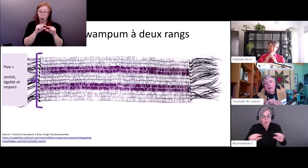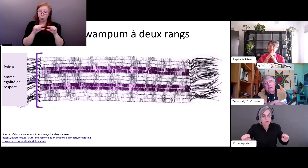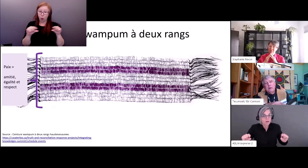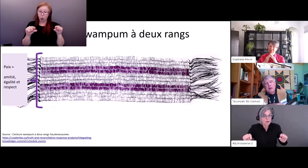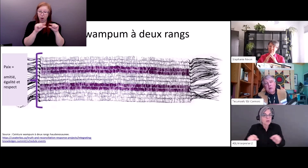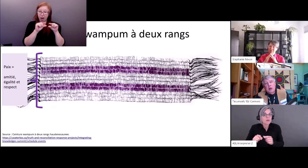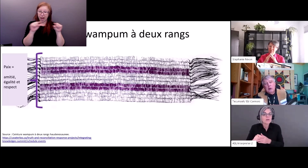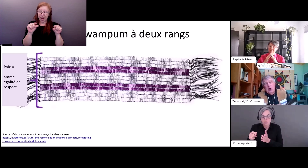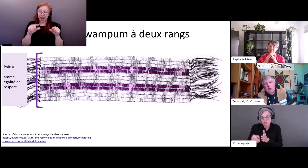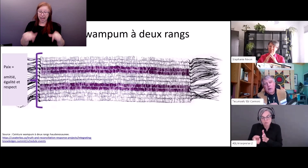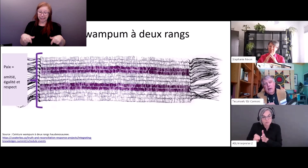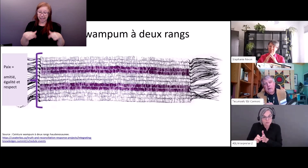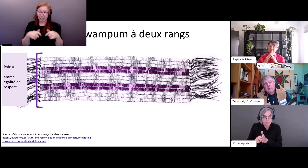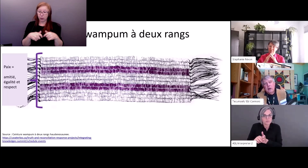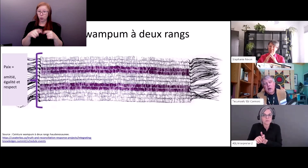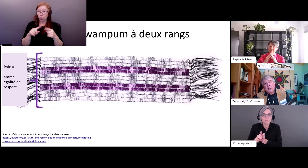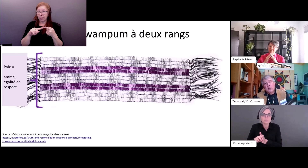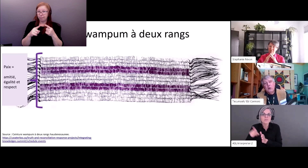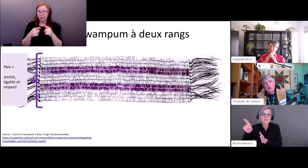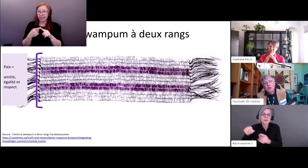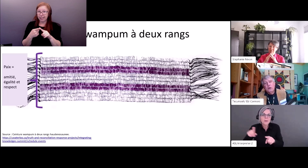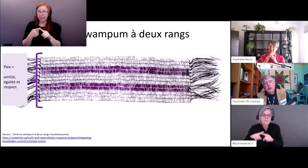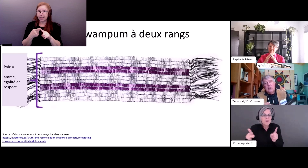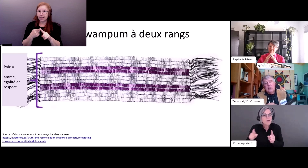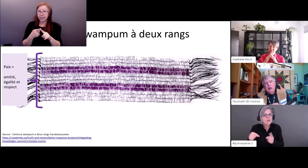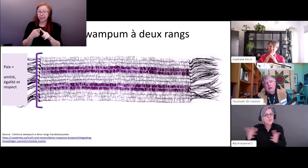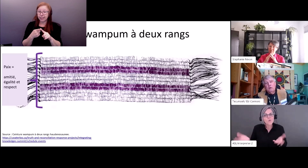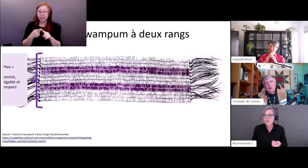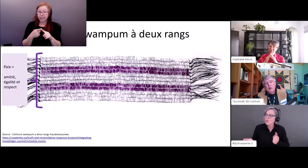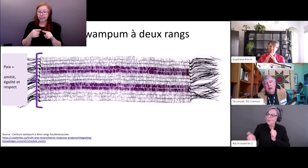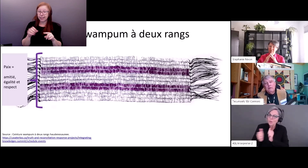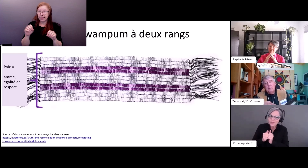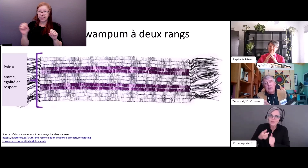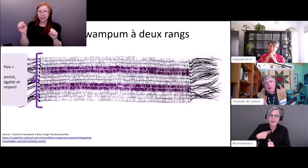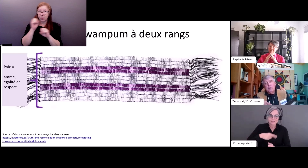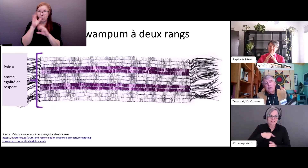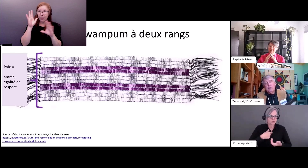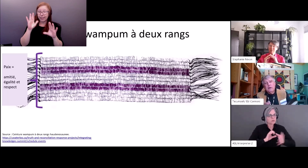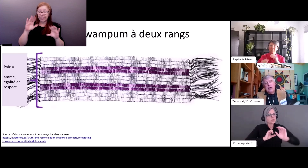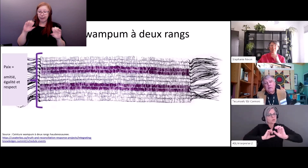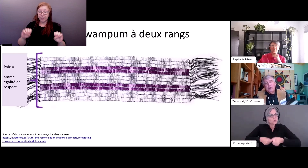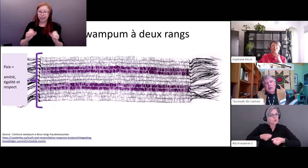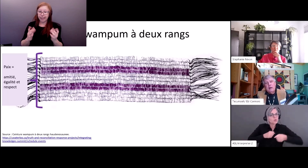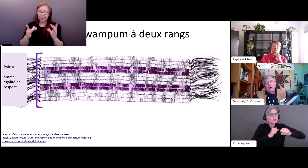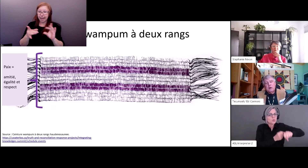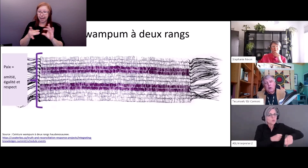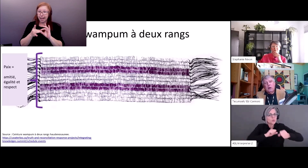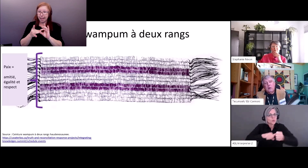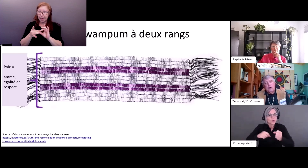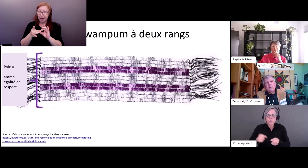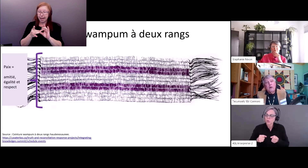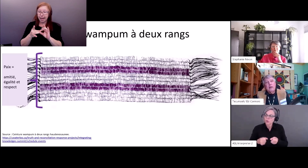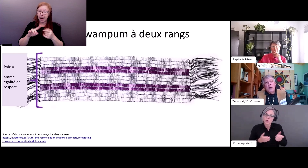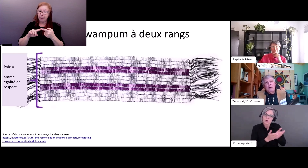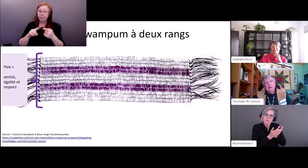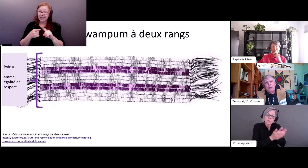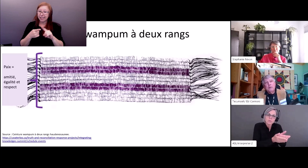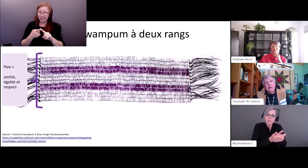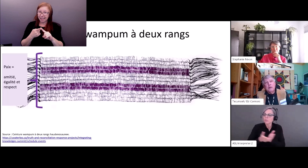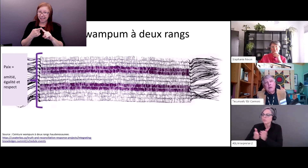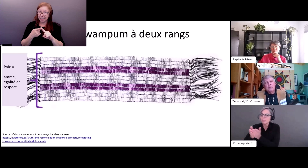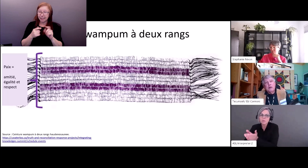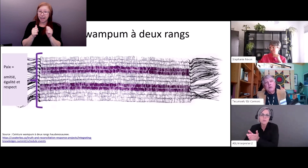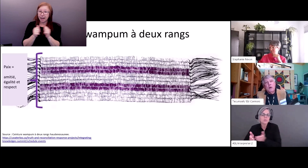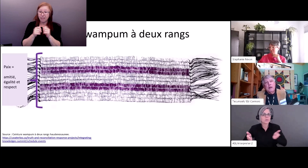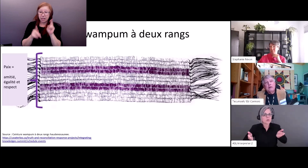et vous passez dans cette rivière de la vie avec nous dans nos canoës et lorsqu'on se déplace dans cette rivière ensemble